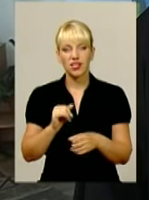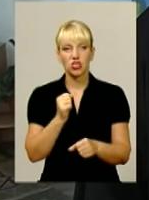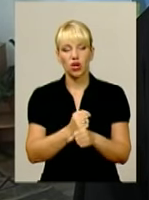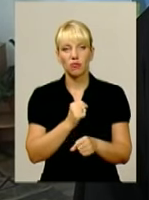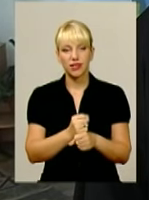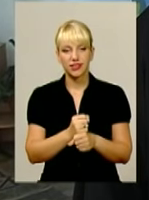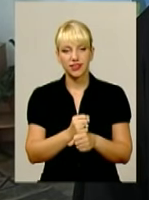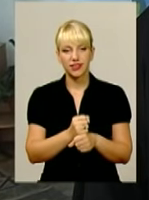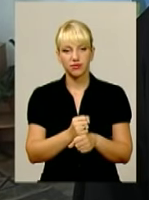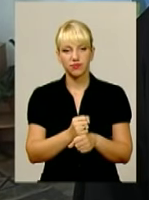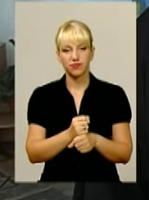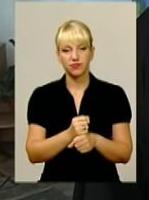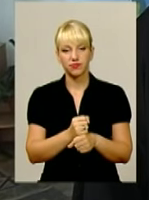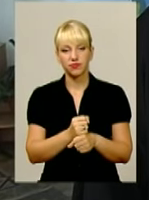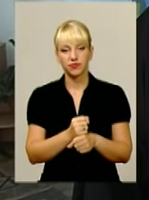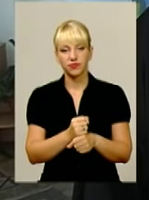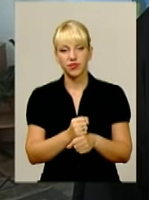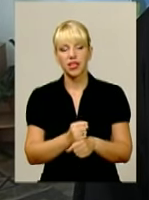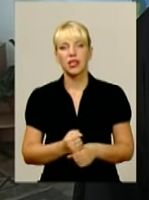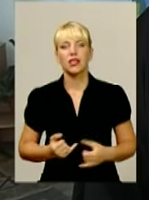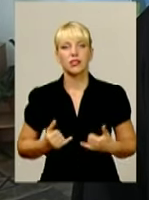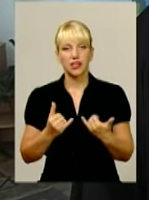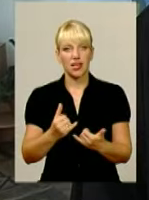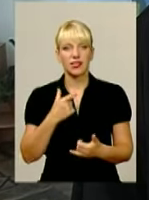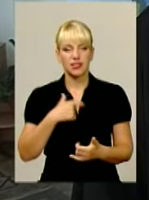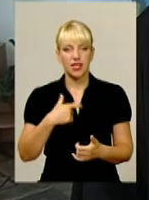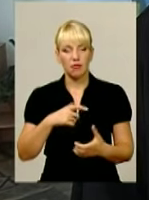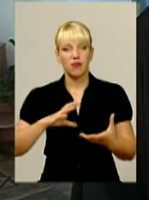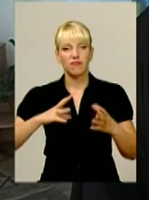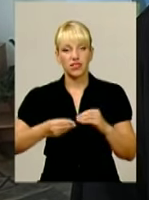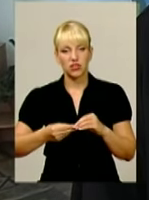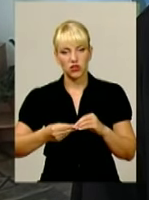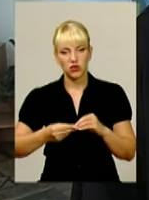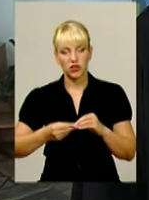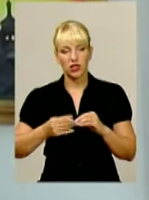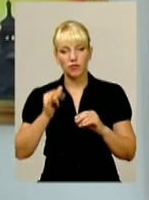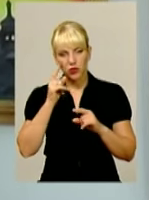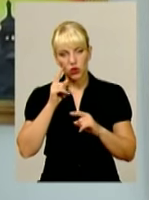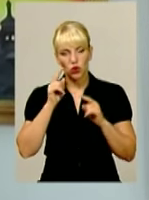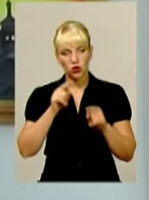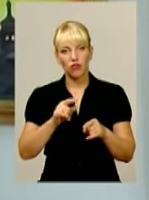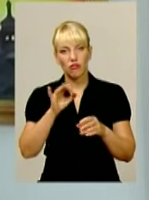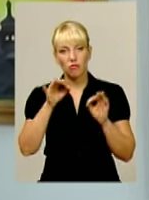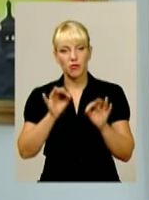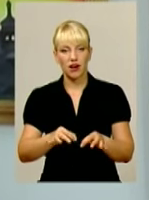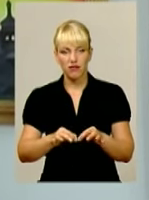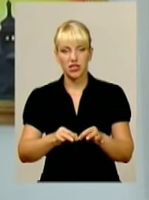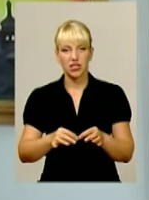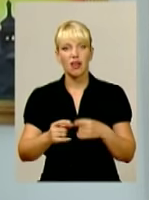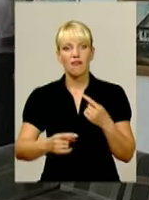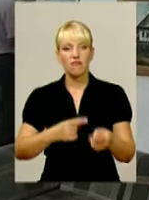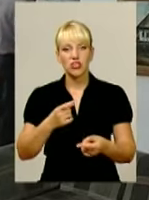якісь для себе висновки, орієнтуватися в правильних вічних